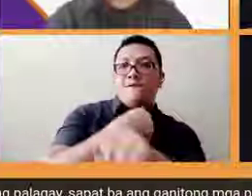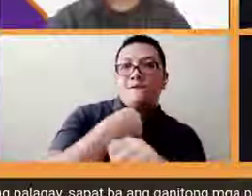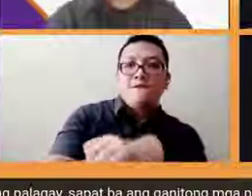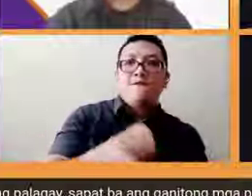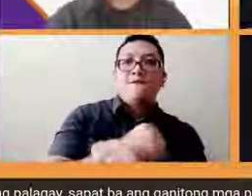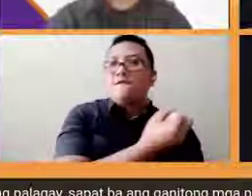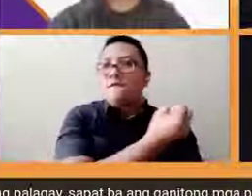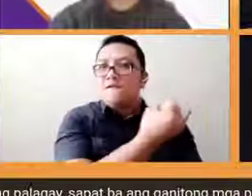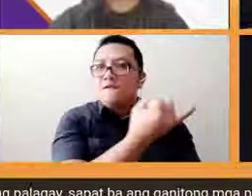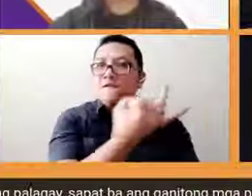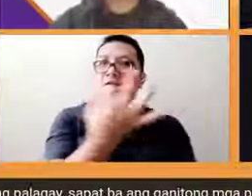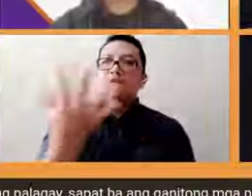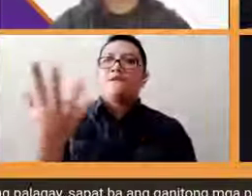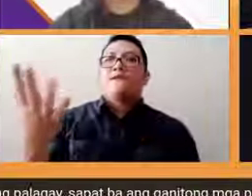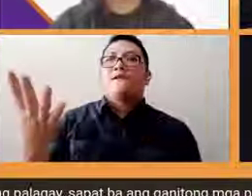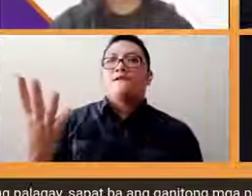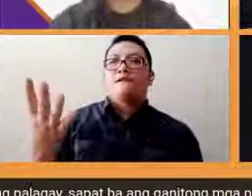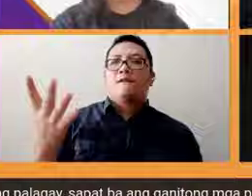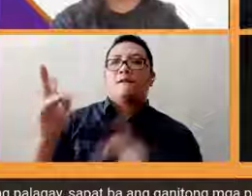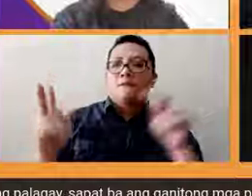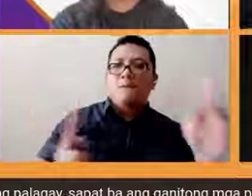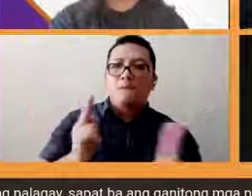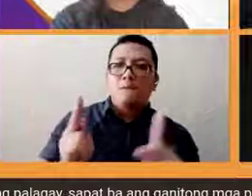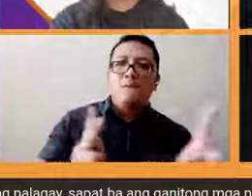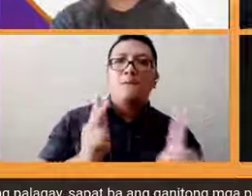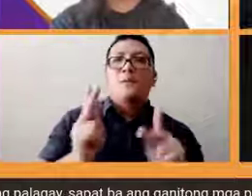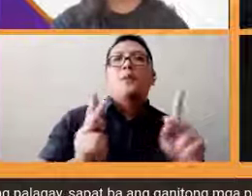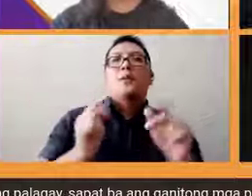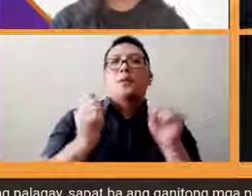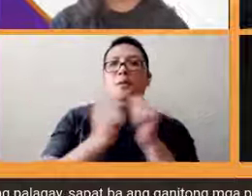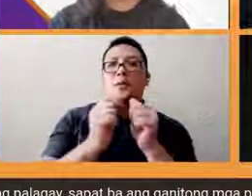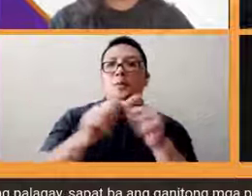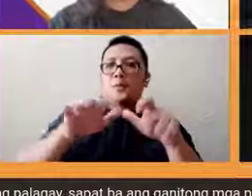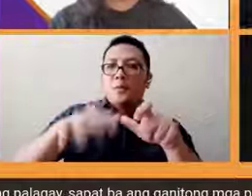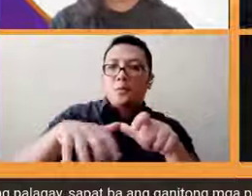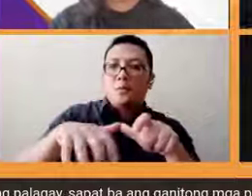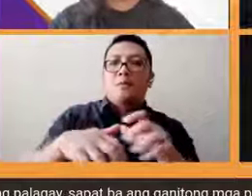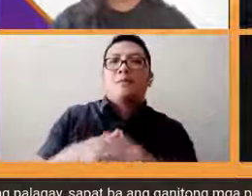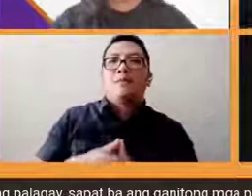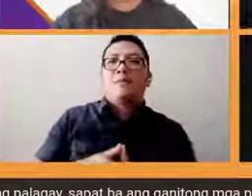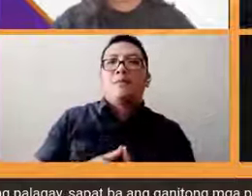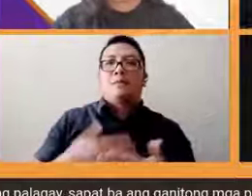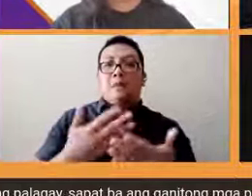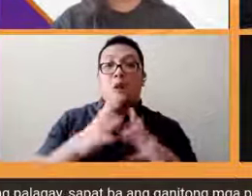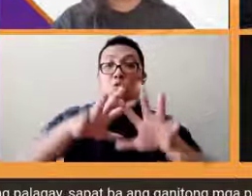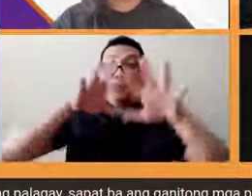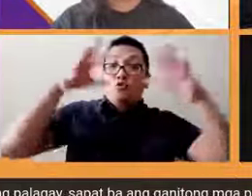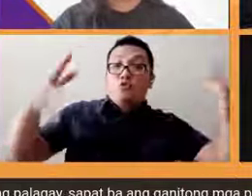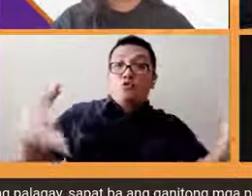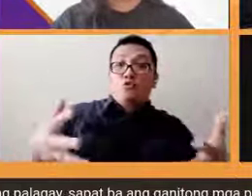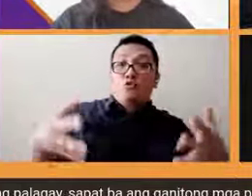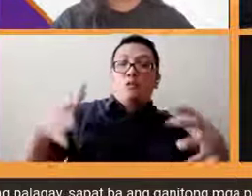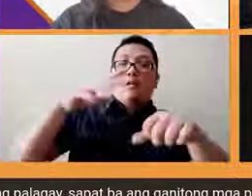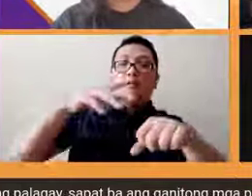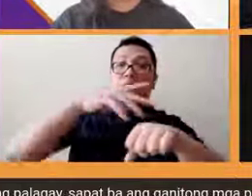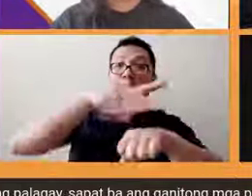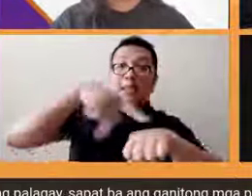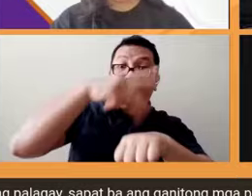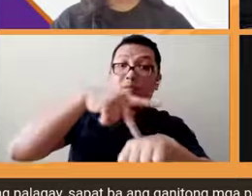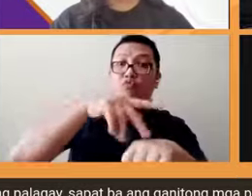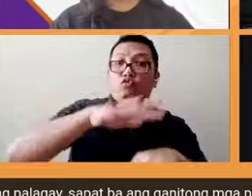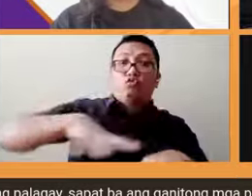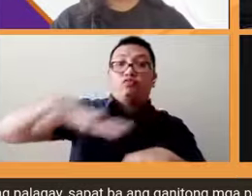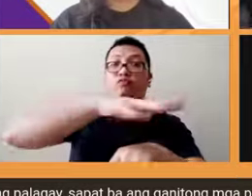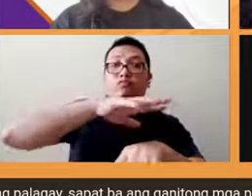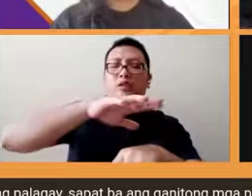ating people persons with disability dito sa buong bansa kung ilan sila at ilan dyan yung nasa